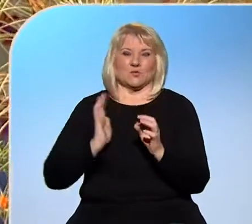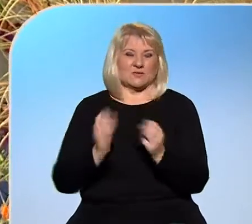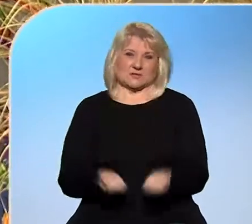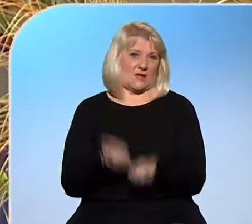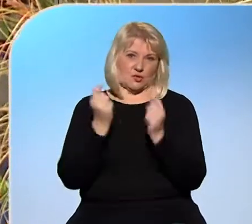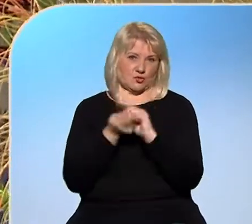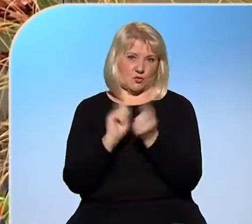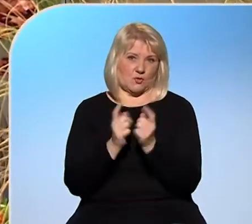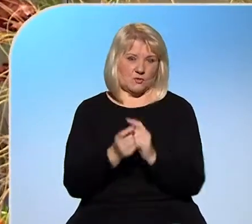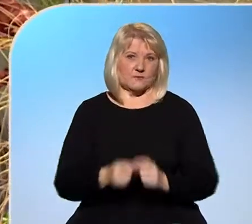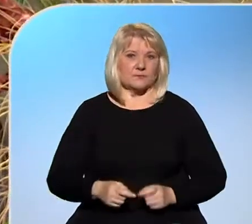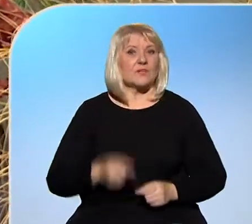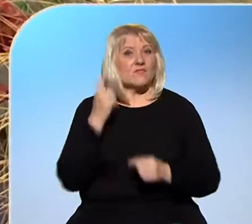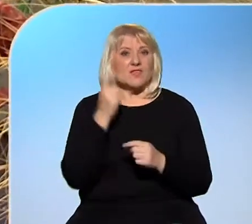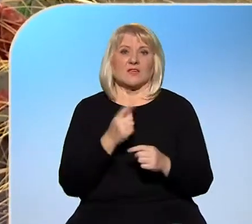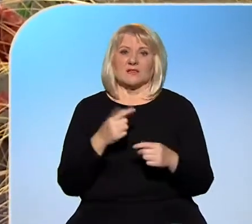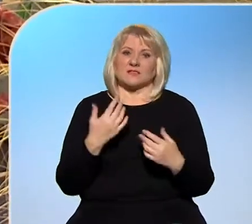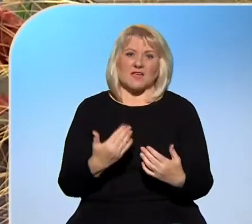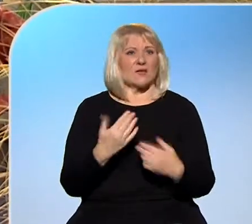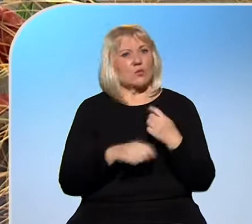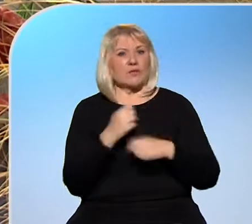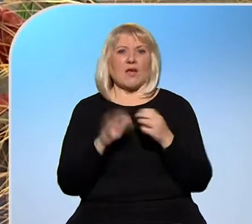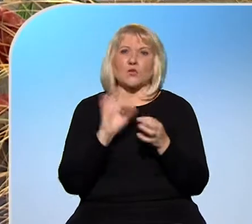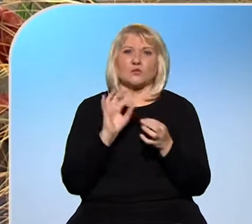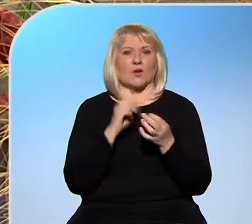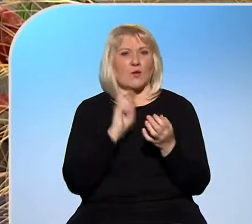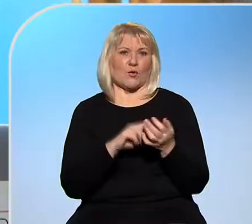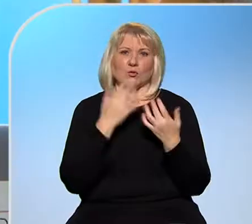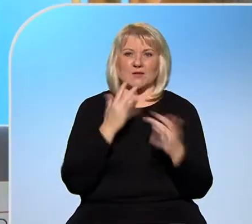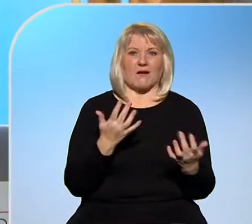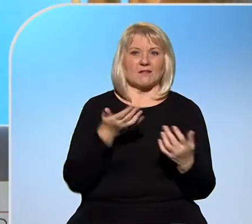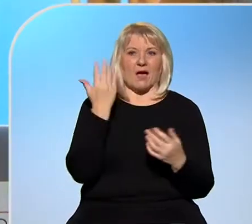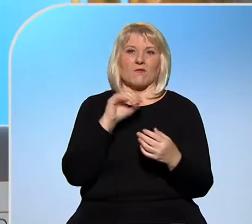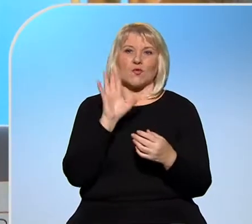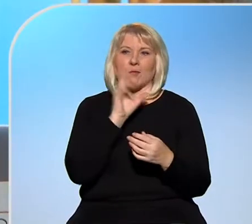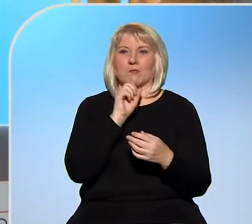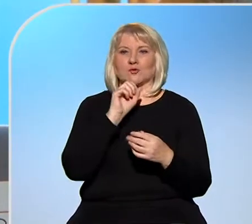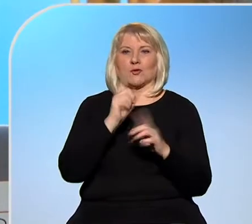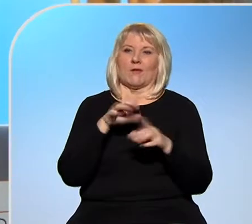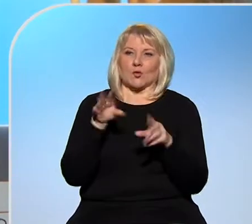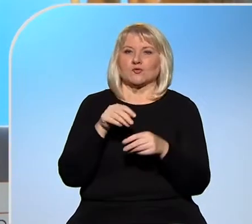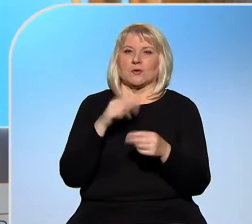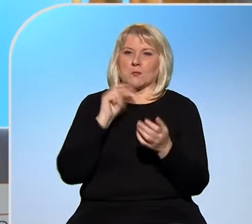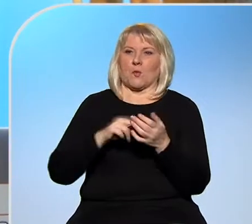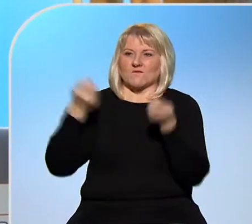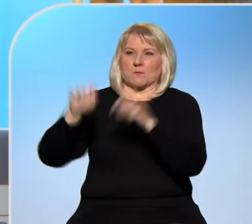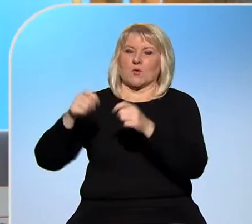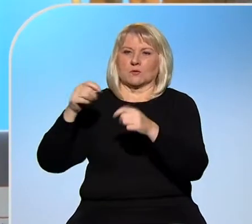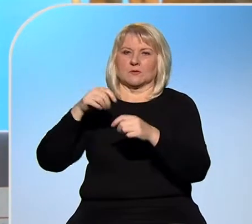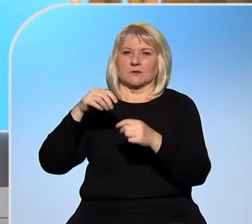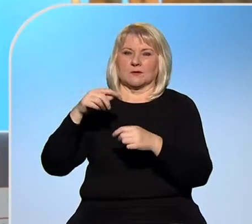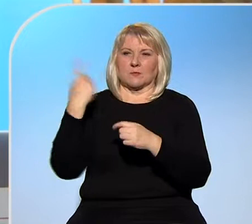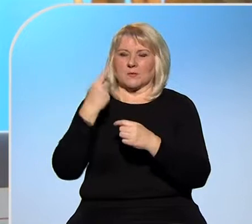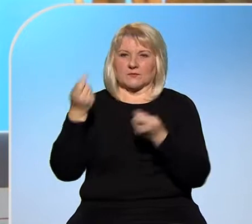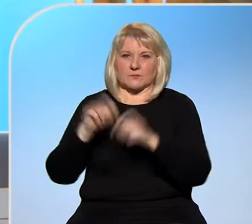Jak tu energii ušetřit? Tak jaké vy máte typy? Já jsem jednou slyšel, že nejlepší elektřina a